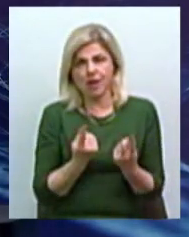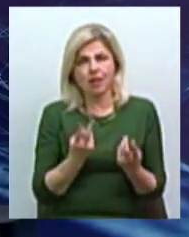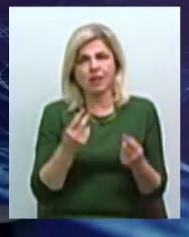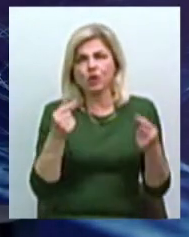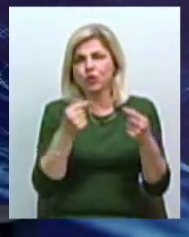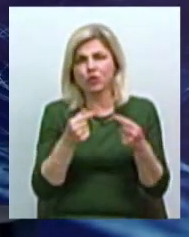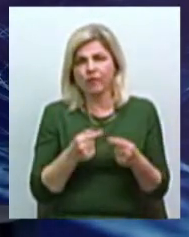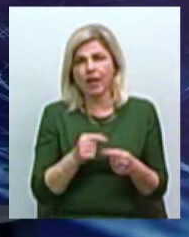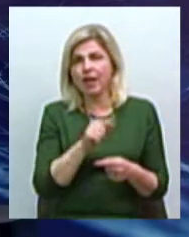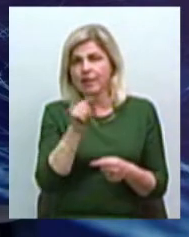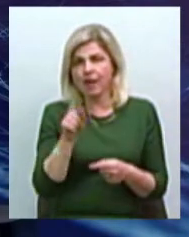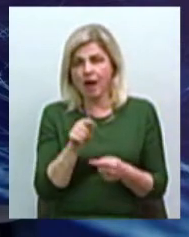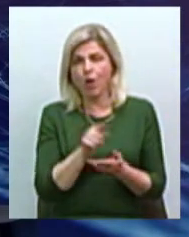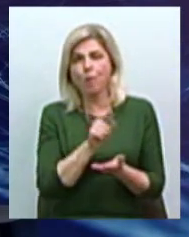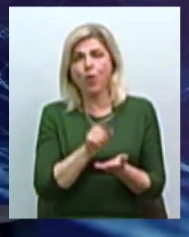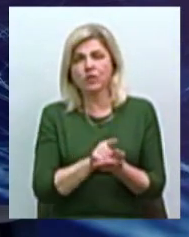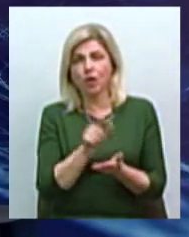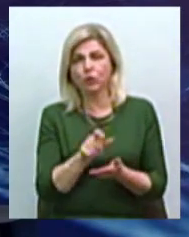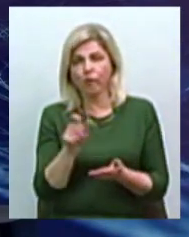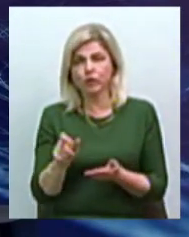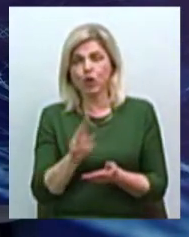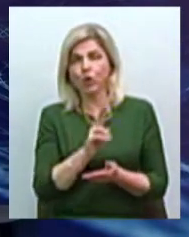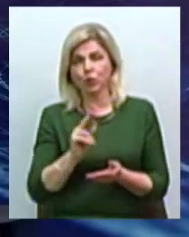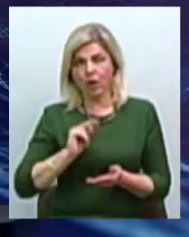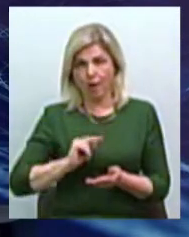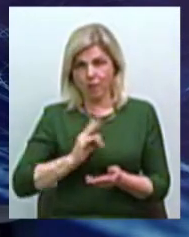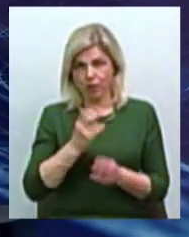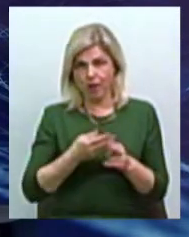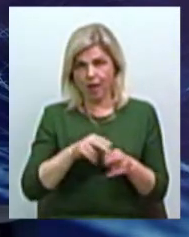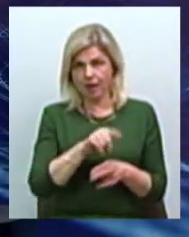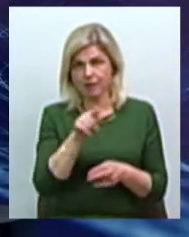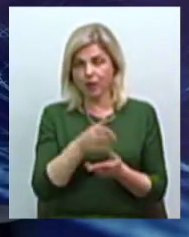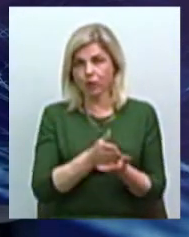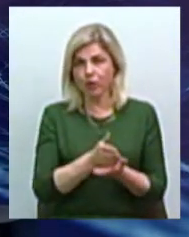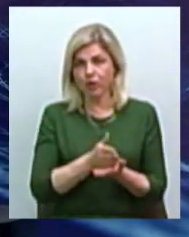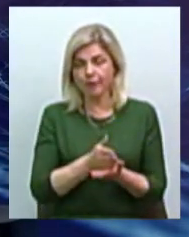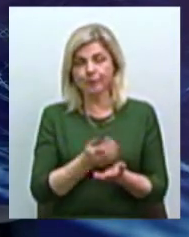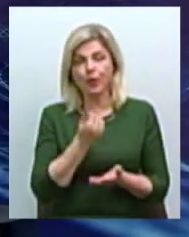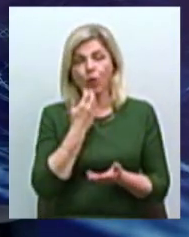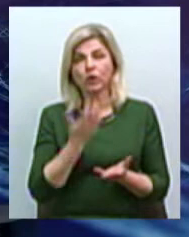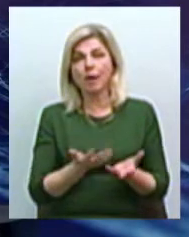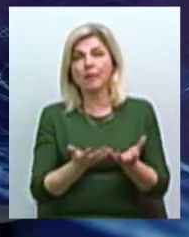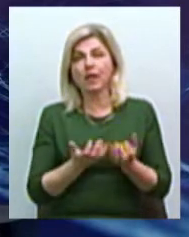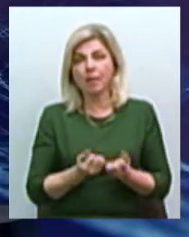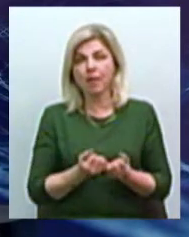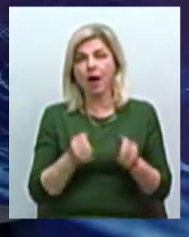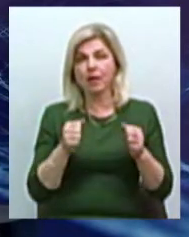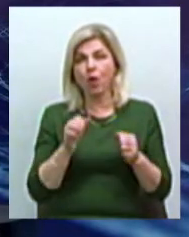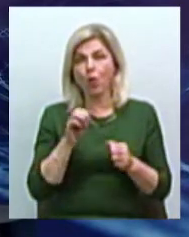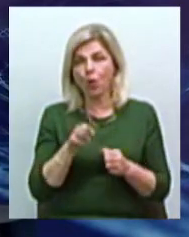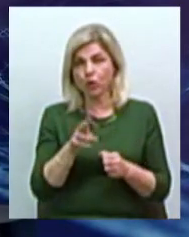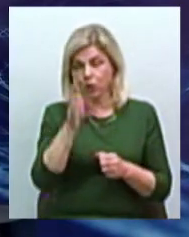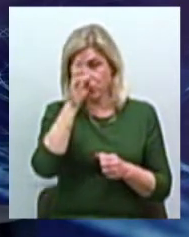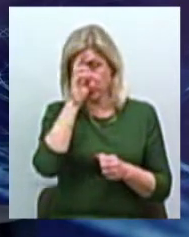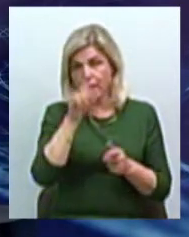тех посадовців, які працюють на цих посадах, і коли приймалися від держава, треба було